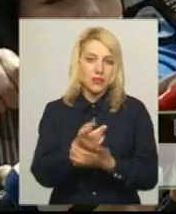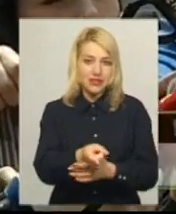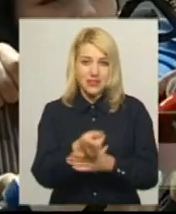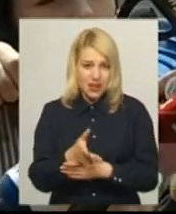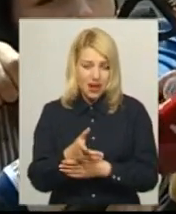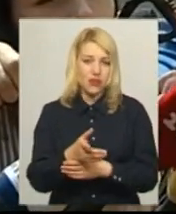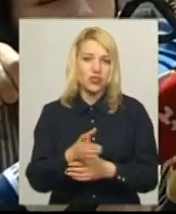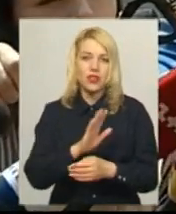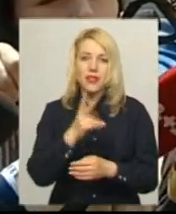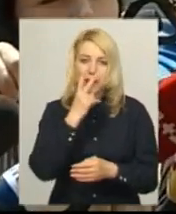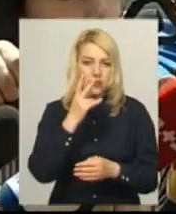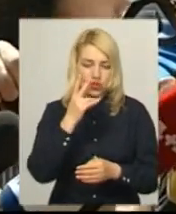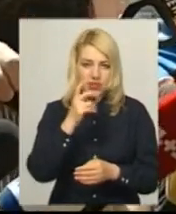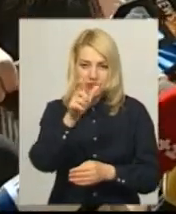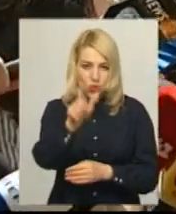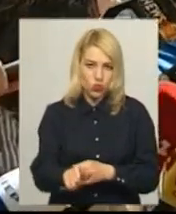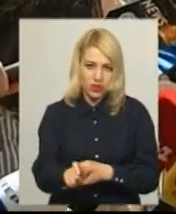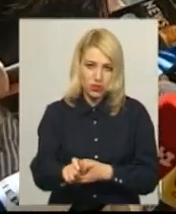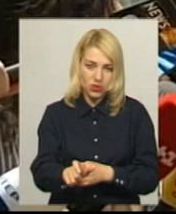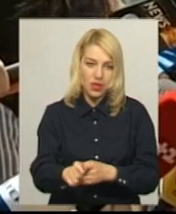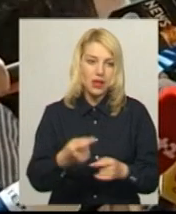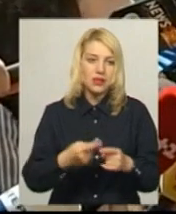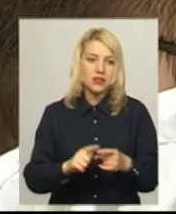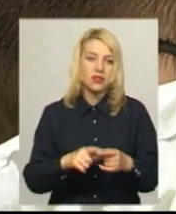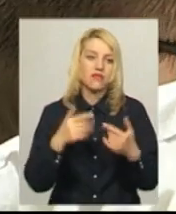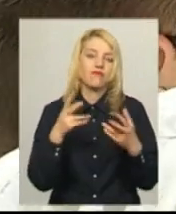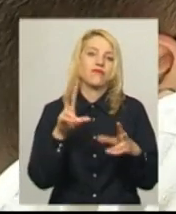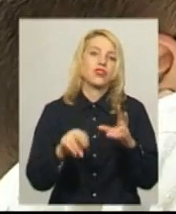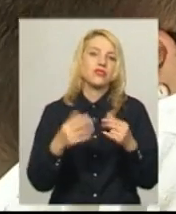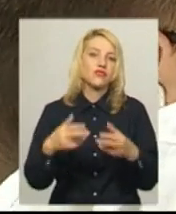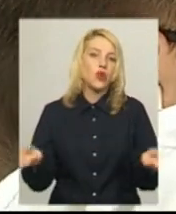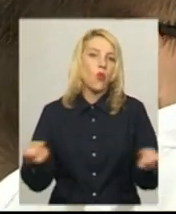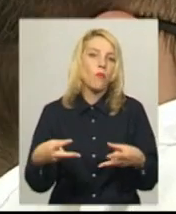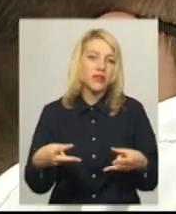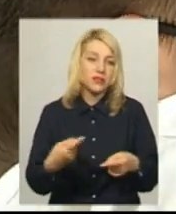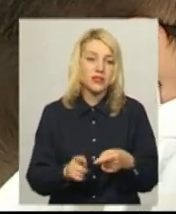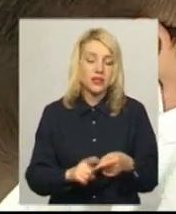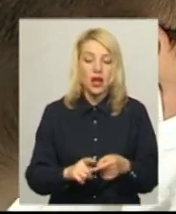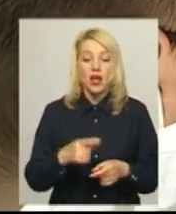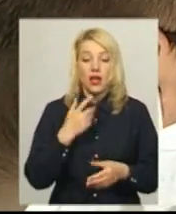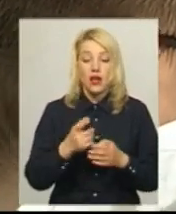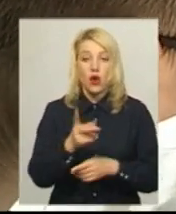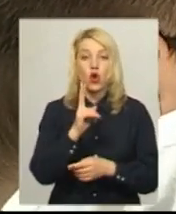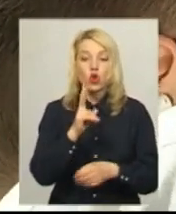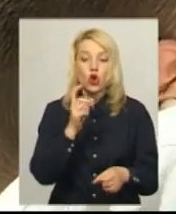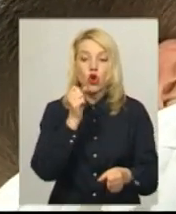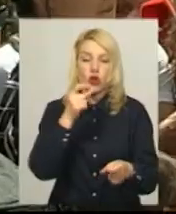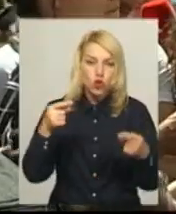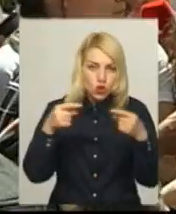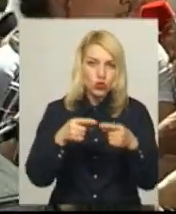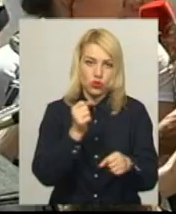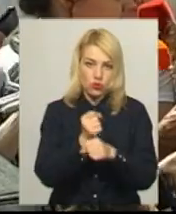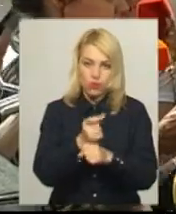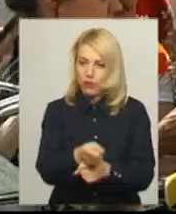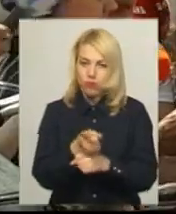бачачи цілі людини, це вже є умисність. Прокурор каже, хто саме зробив постріл, слідству невідомо, втім відповідатимуть